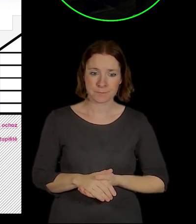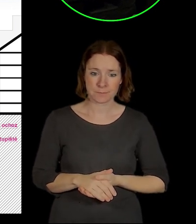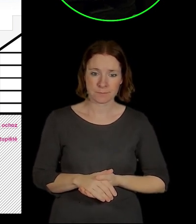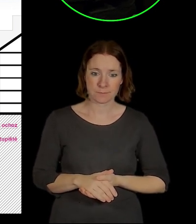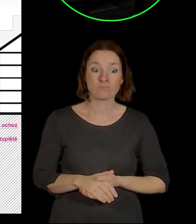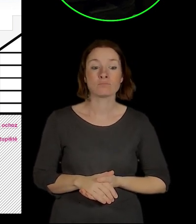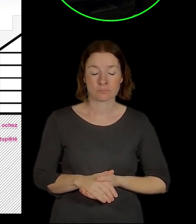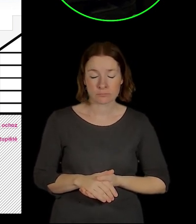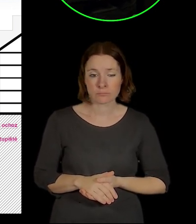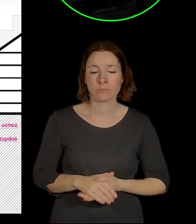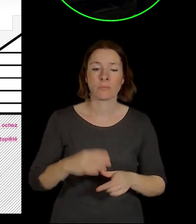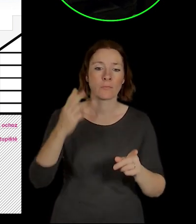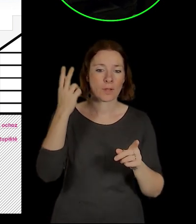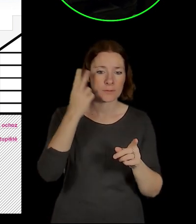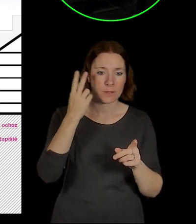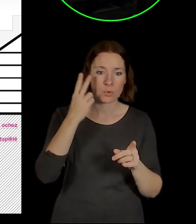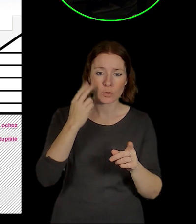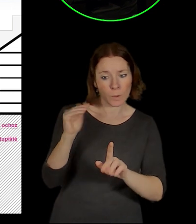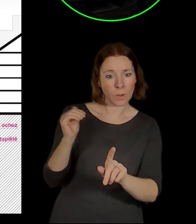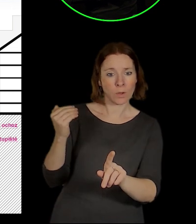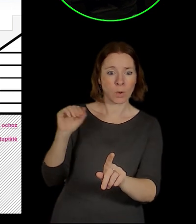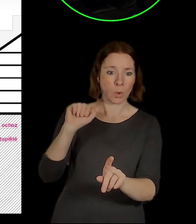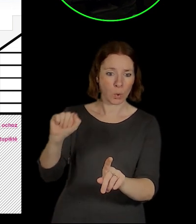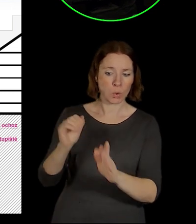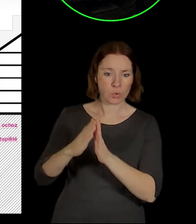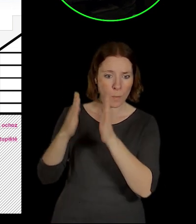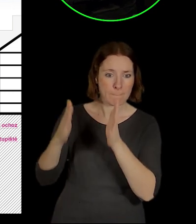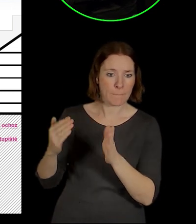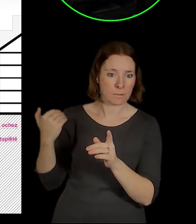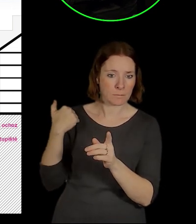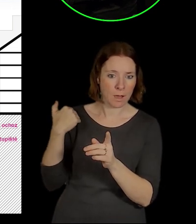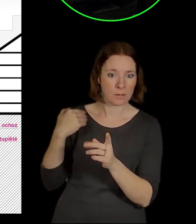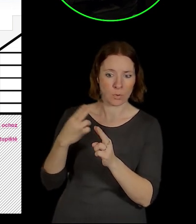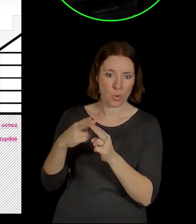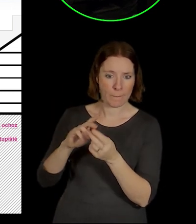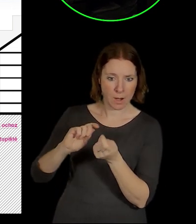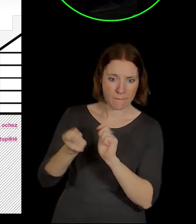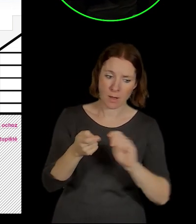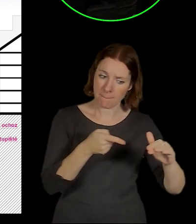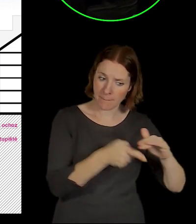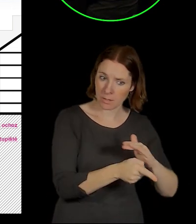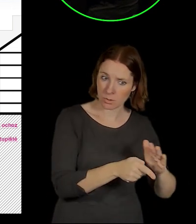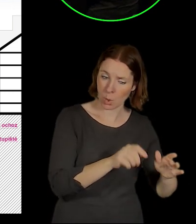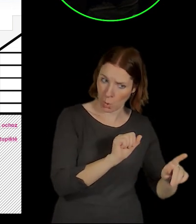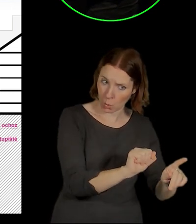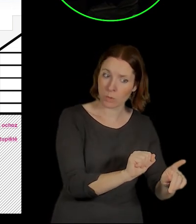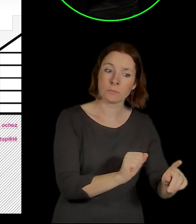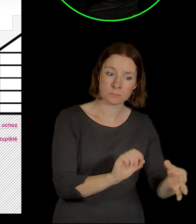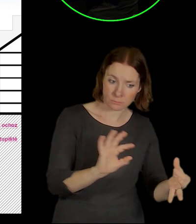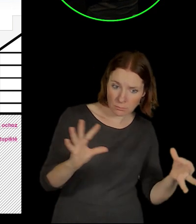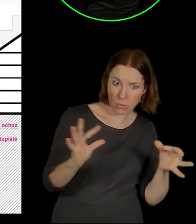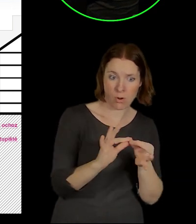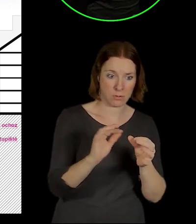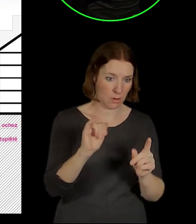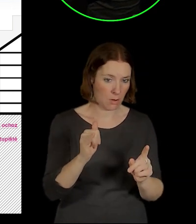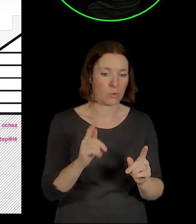Samozřejmě napojujeme se na ty původní konstrukce, na ty původní úrovně podchodů. Je zvláštní, že třeba ani ty